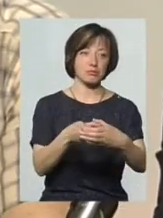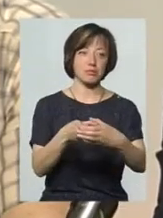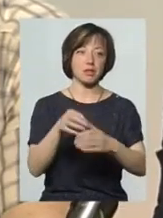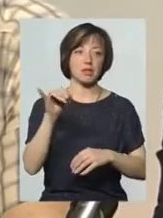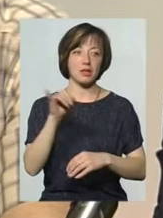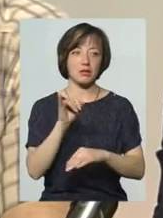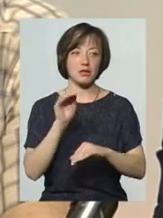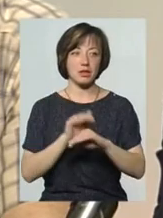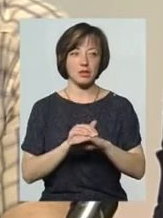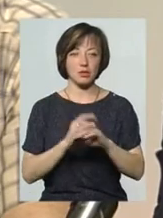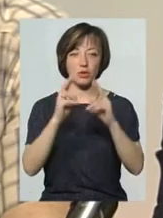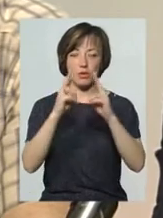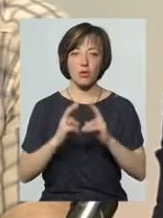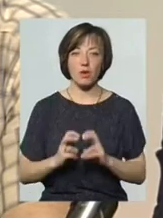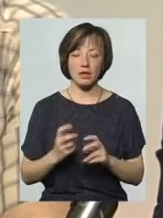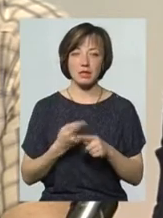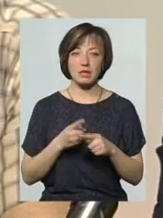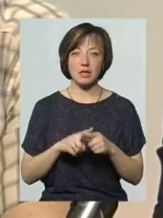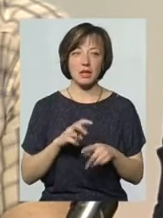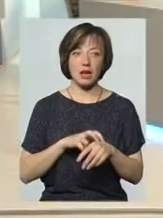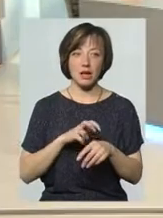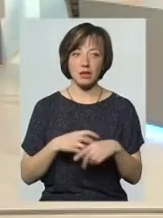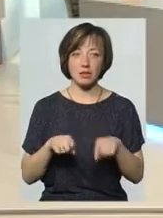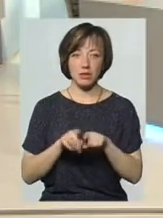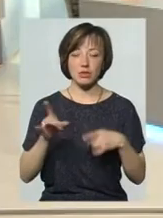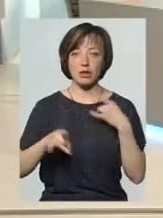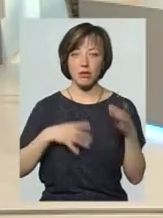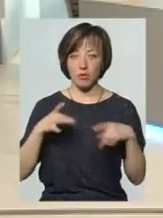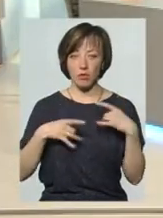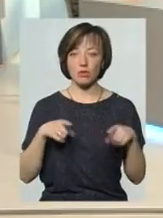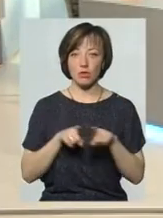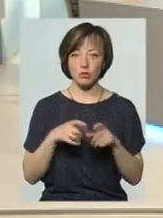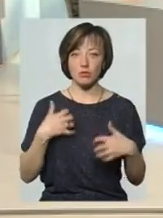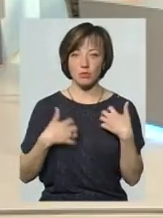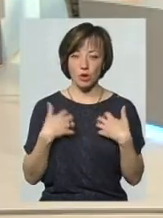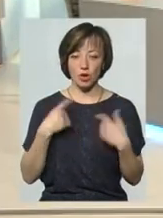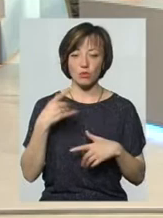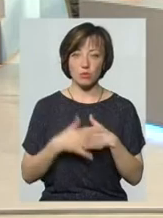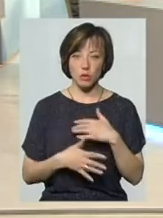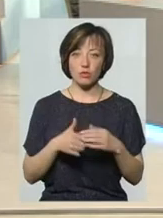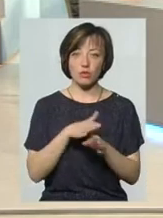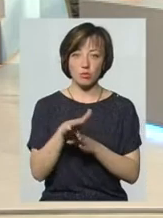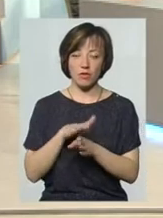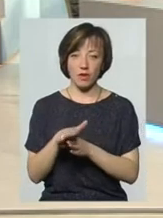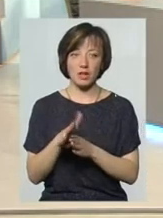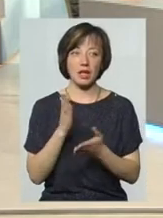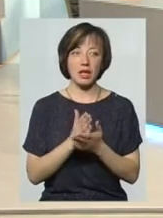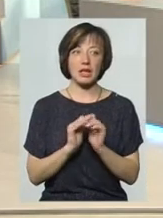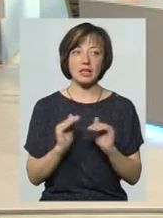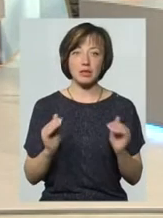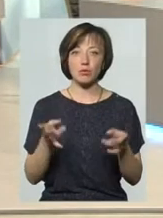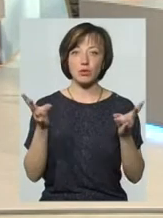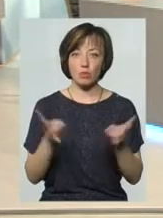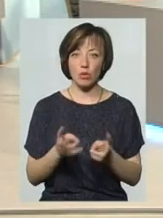І фактично огляди ці лікарі також нервують. І вони також поспішають. Вони розуміють те, що відбувається. А є діти, які дійсно